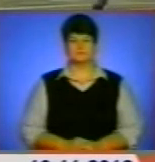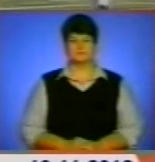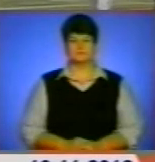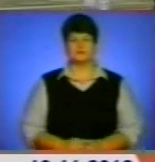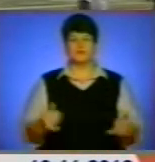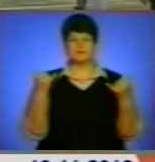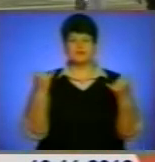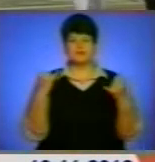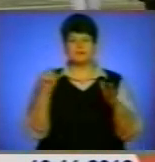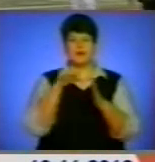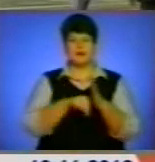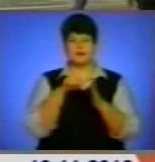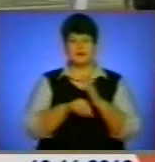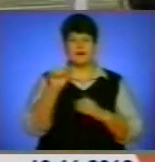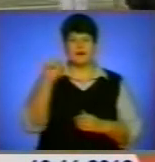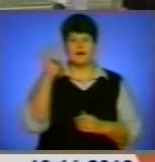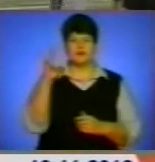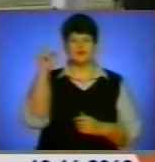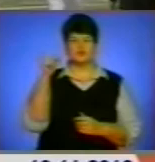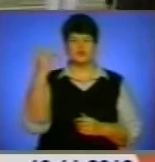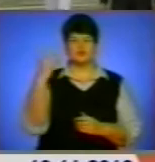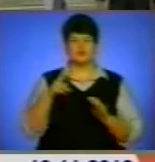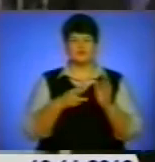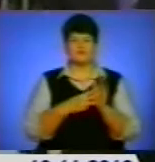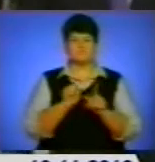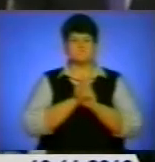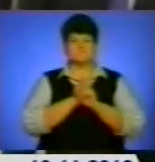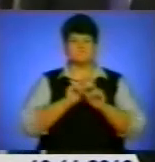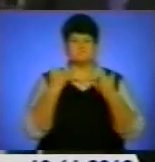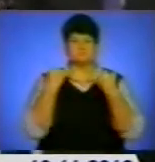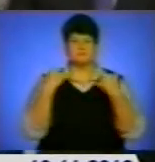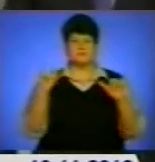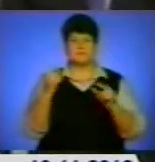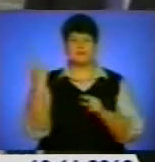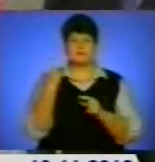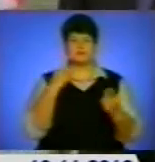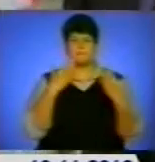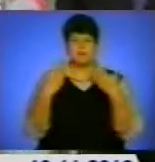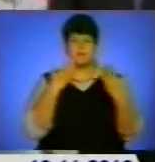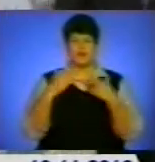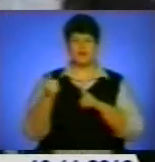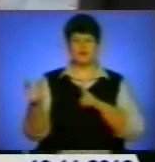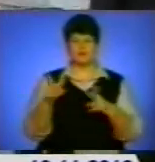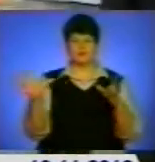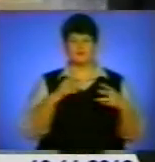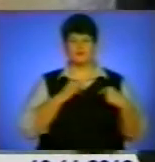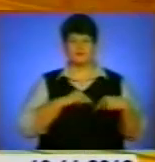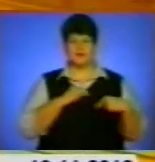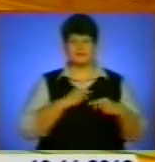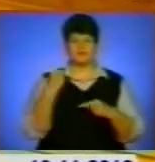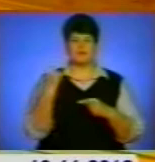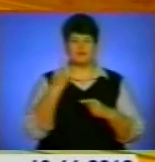Сучасними характеристиками Ан-148-го в'єтнамці просто вражені і вже після перших перемовин готові до співпраці. Насамперед у